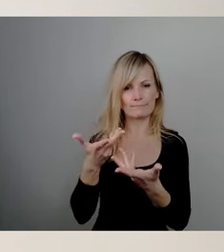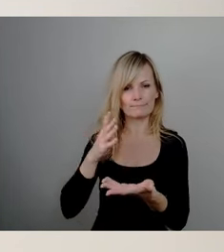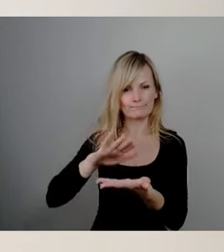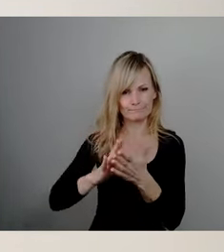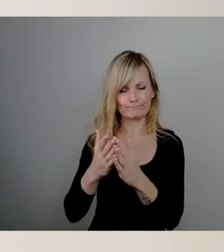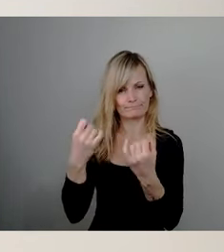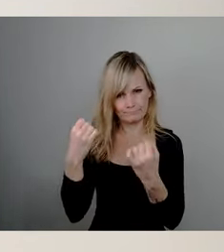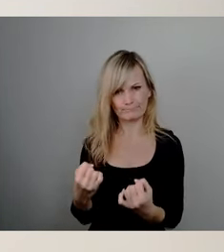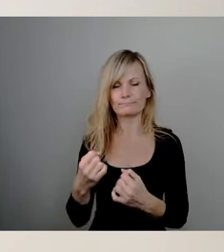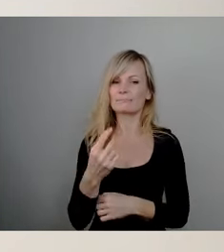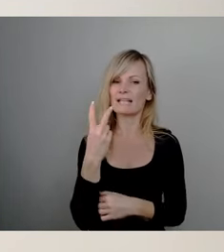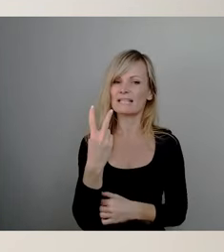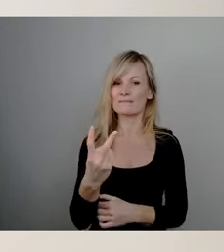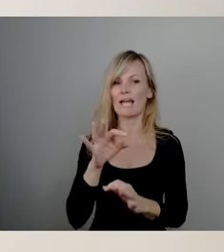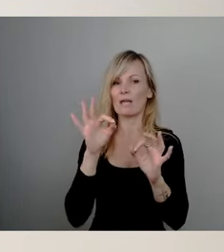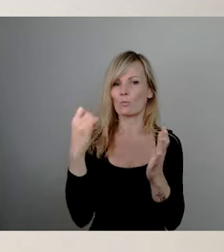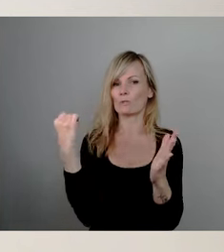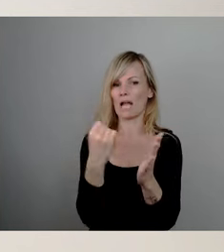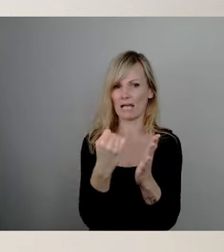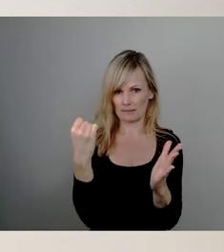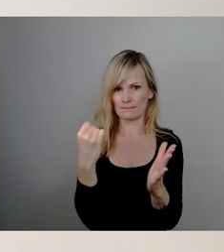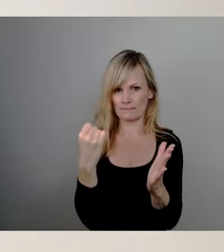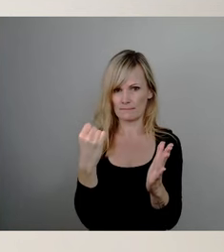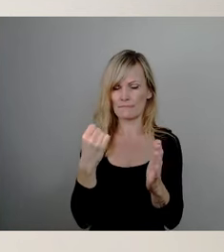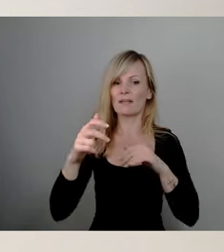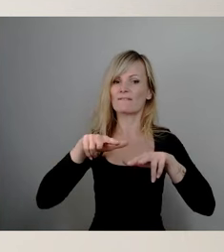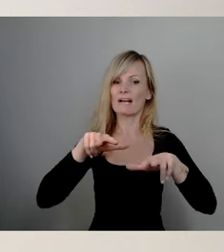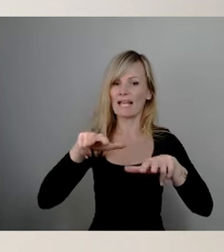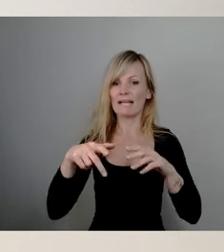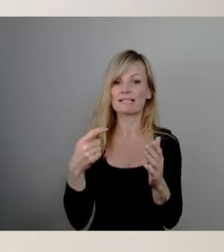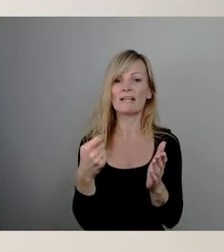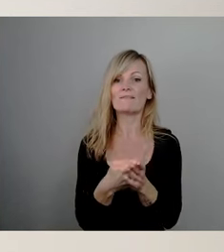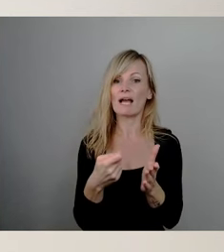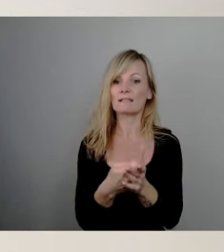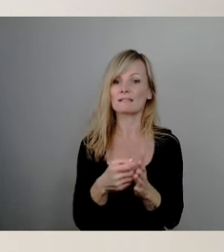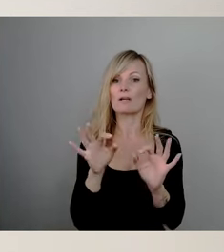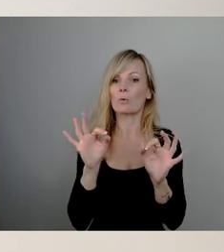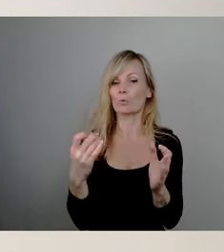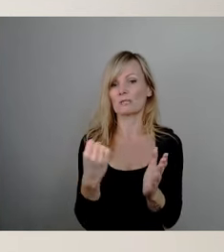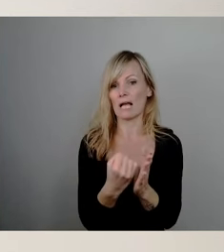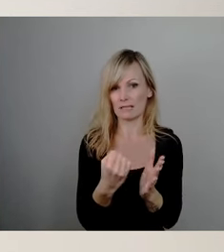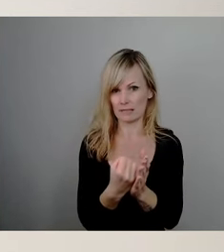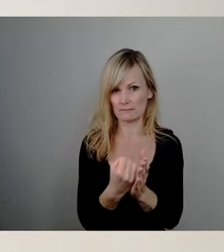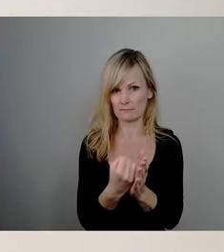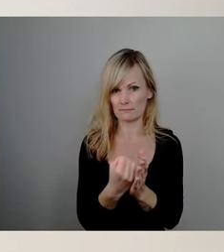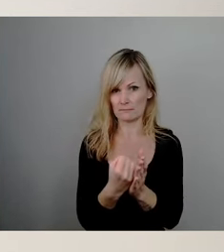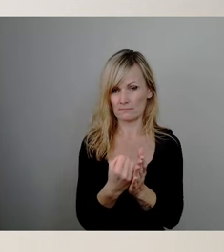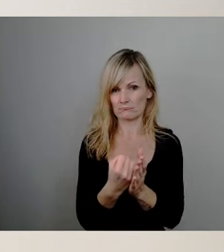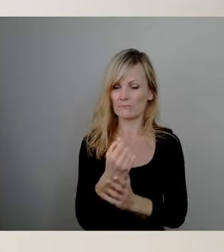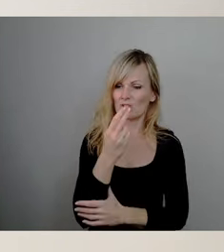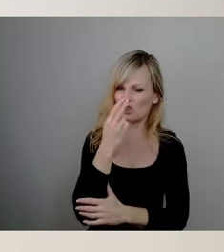existieren, das zwei Verkehrswertgutachten erstellt werden, um die Optionen Kauf weiter